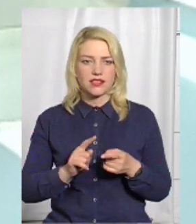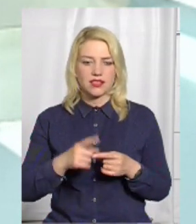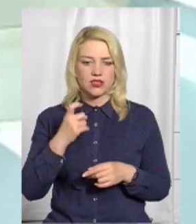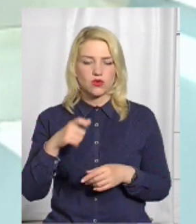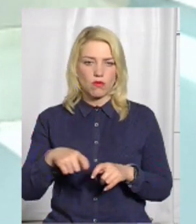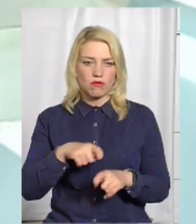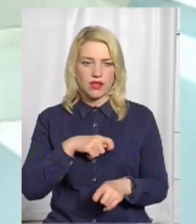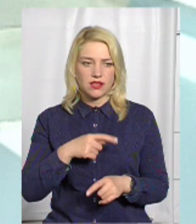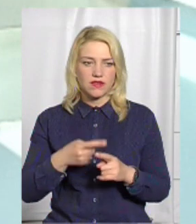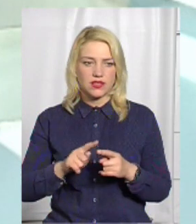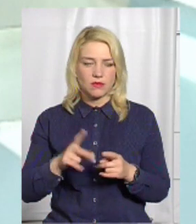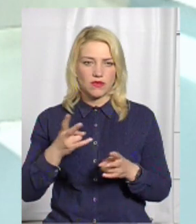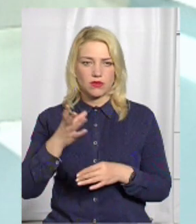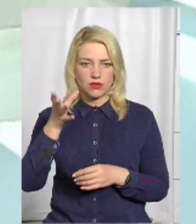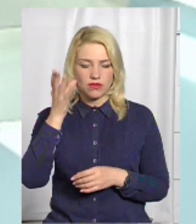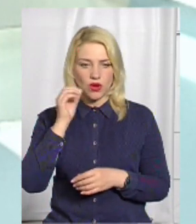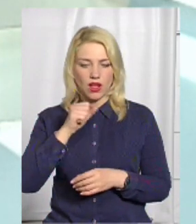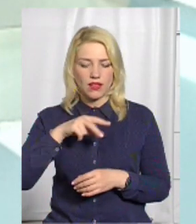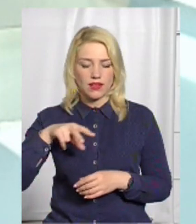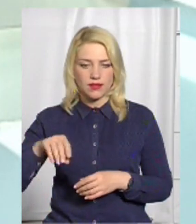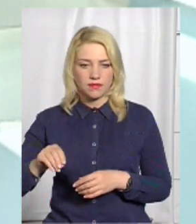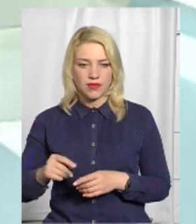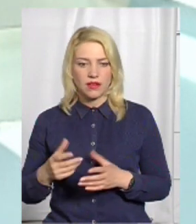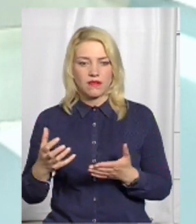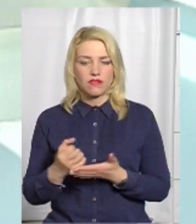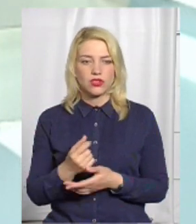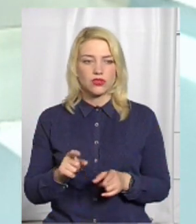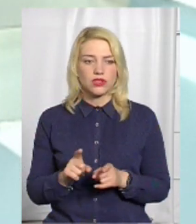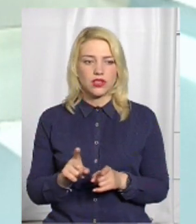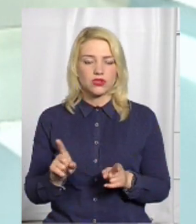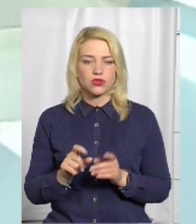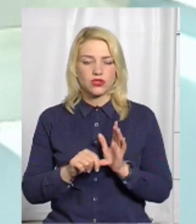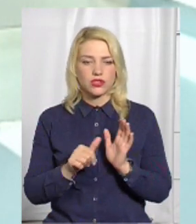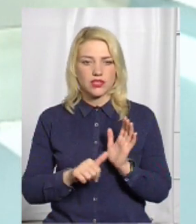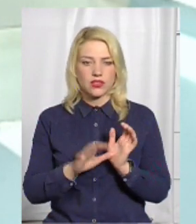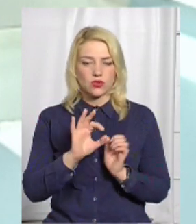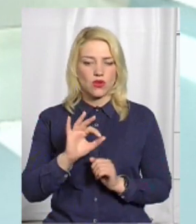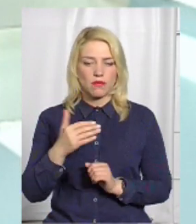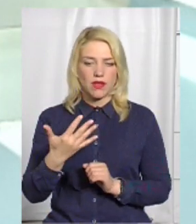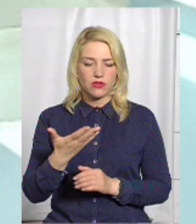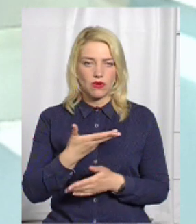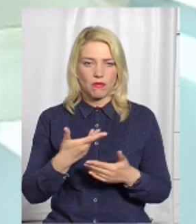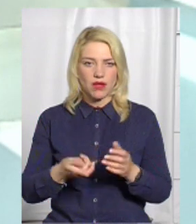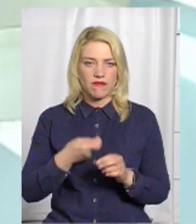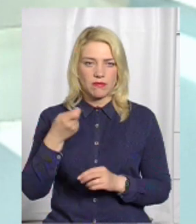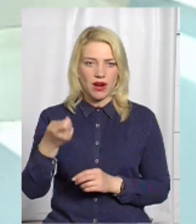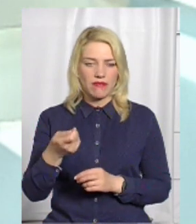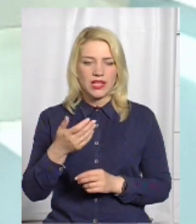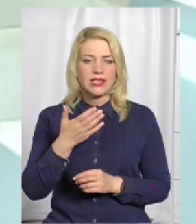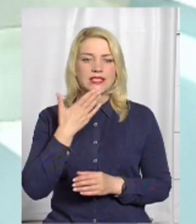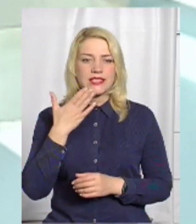Тому і це має бути враховано. Але вийшло так, що от 16.05 ми відправили запит,